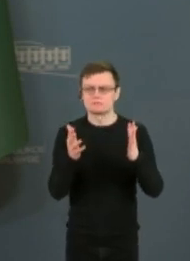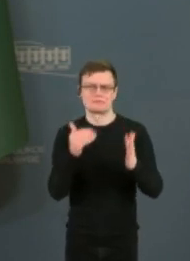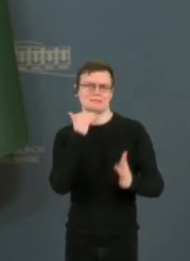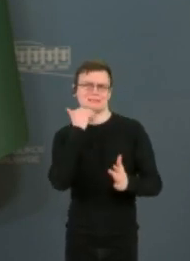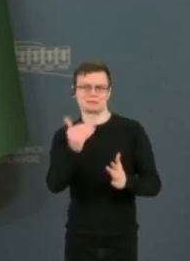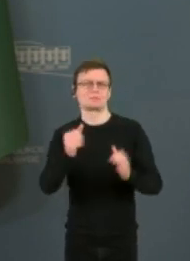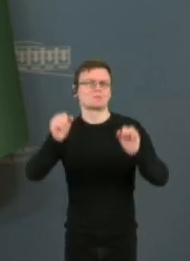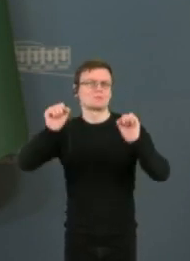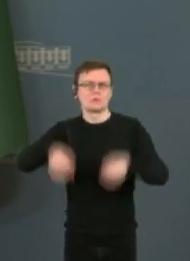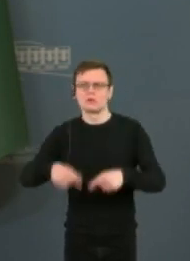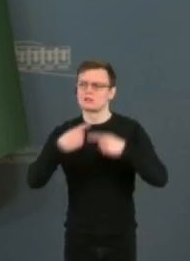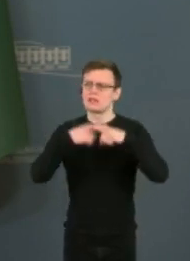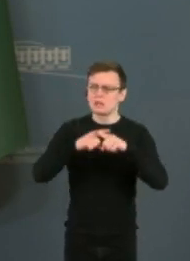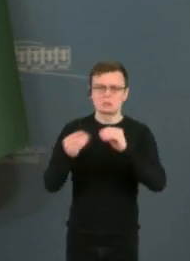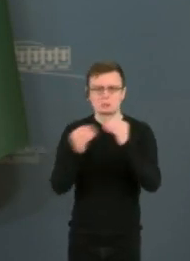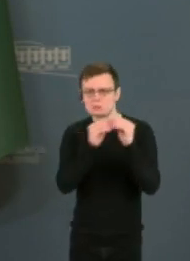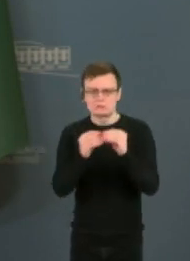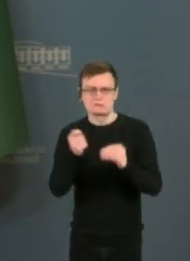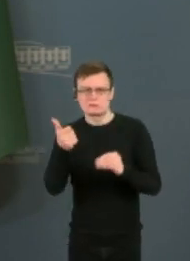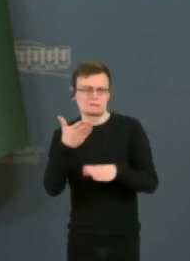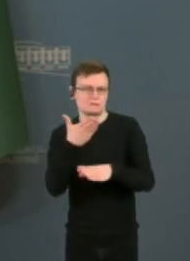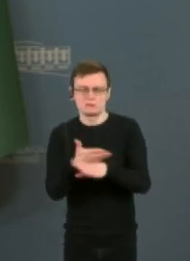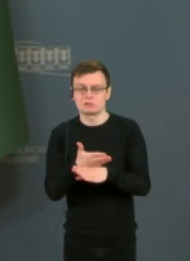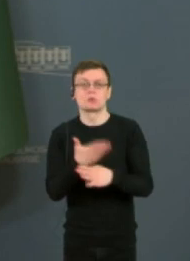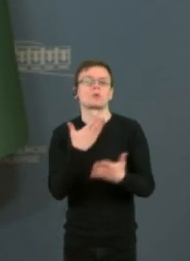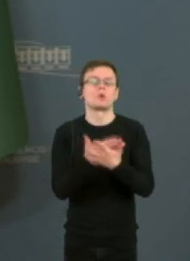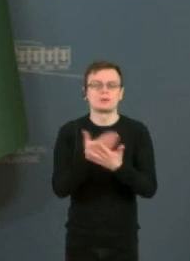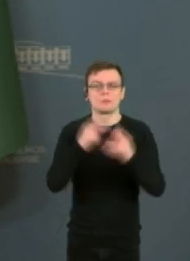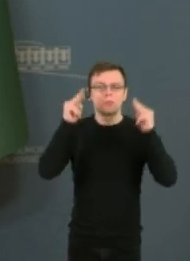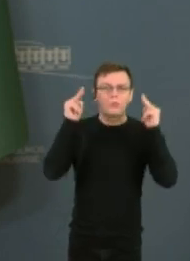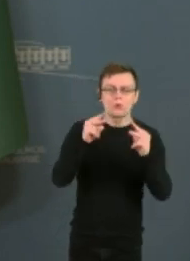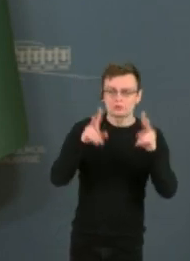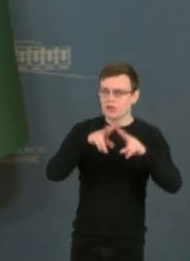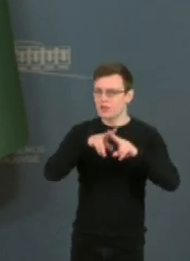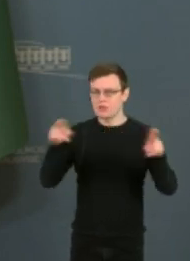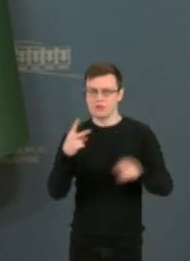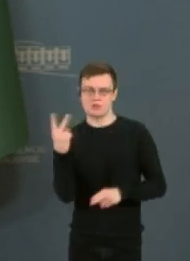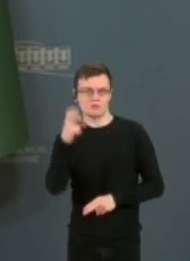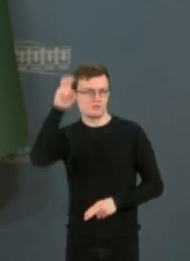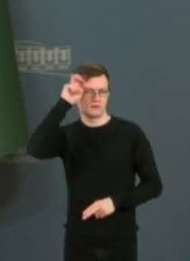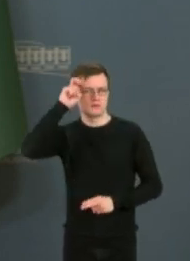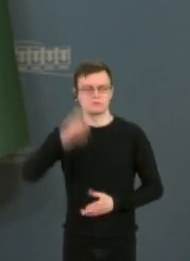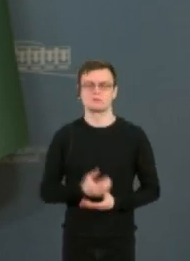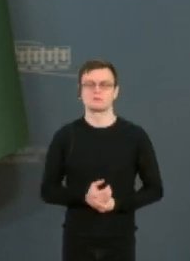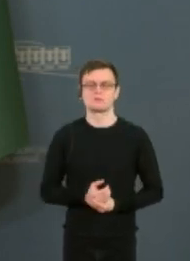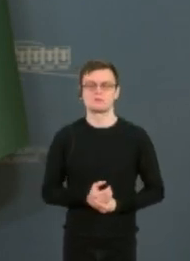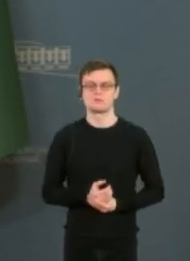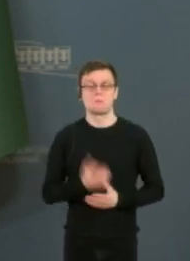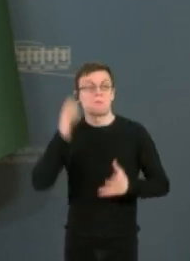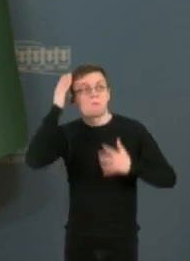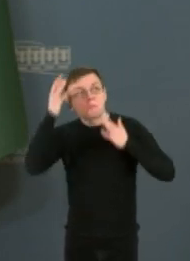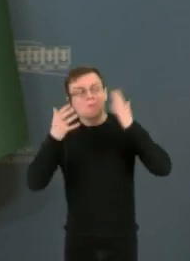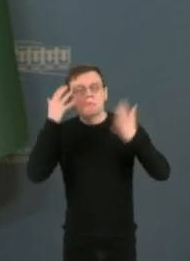yra, na kaip ir minėjau, turbūt identiškas. Ir manau, kad mes neturime iliuzijų, kad